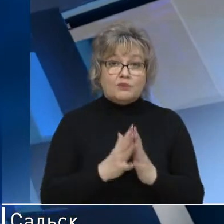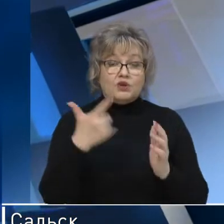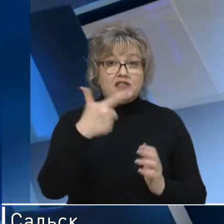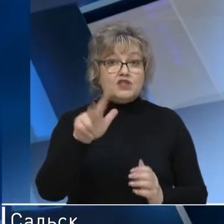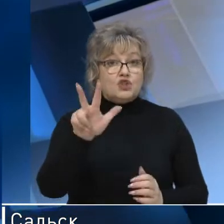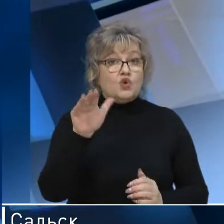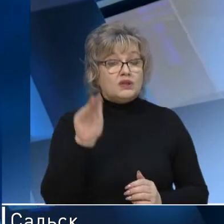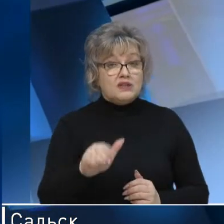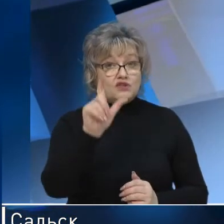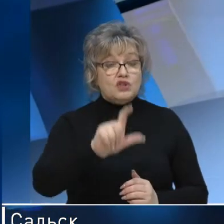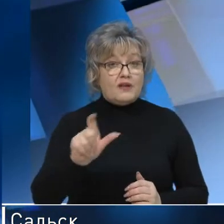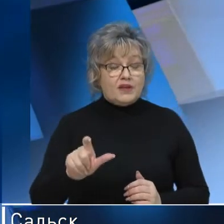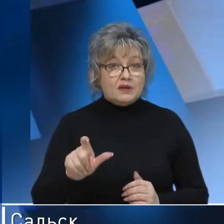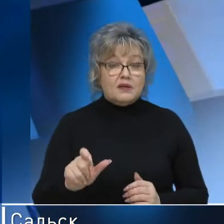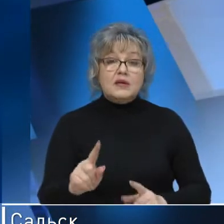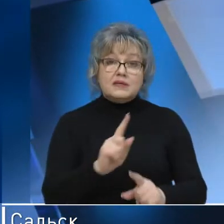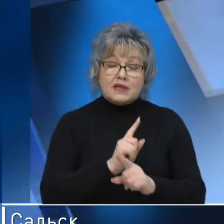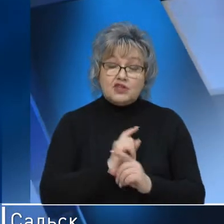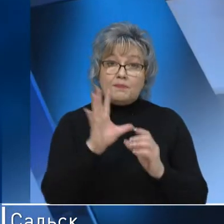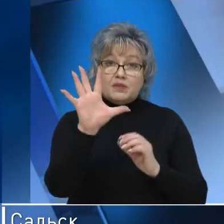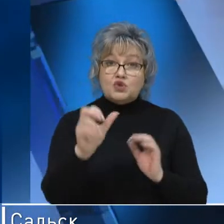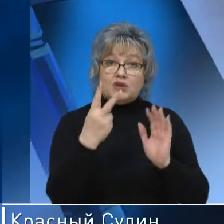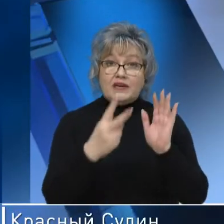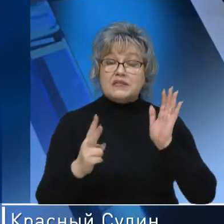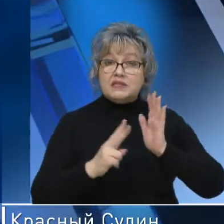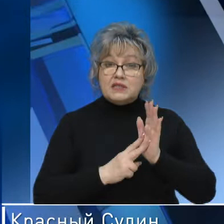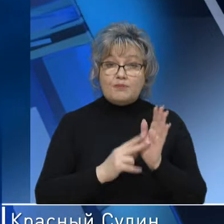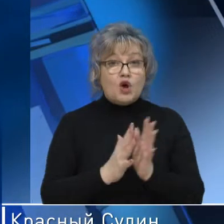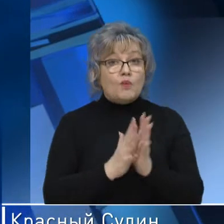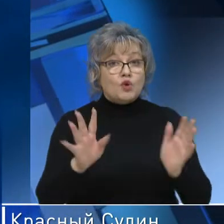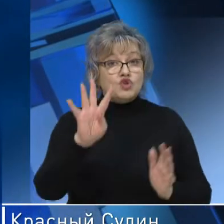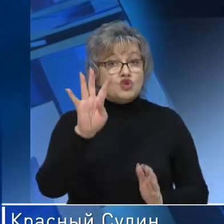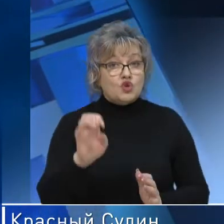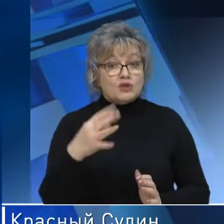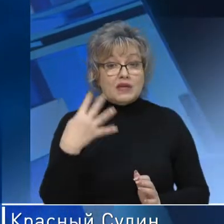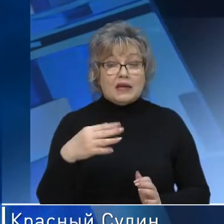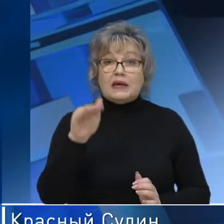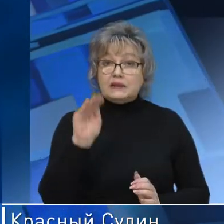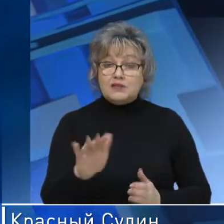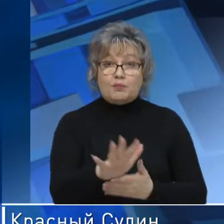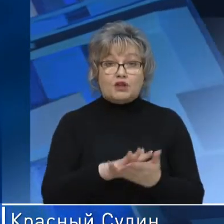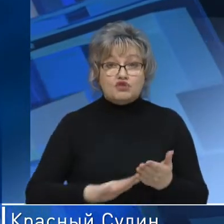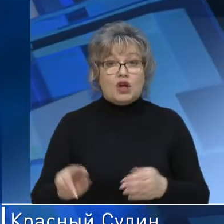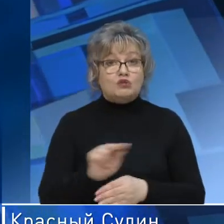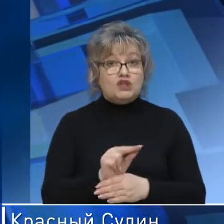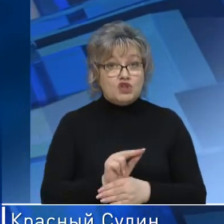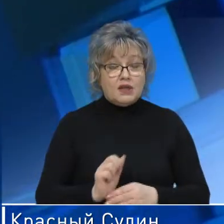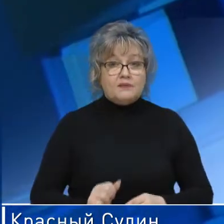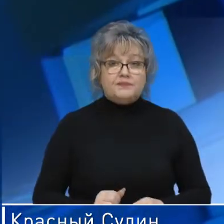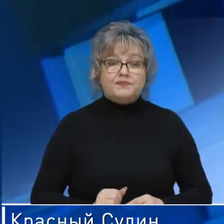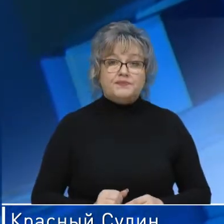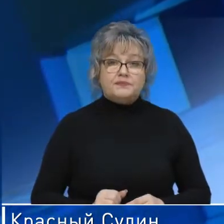23 тысяч человек. Скончалось 527. Больше 440 тысяч продолжают лечение.